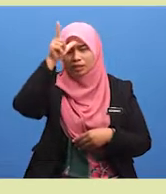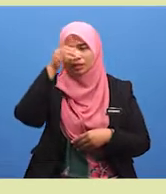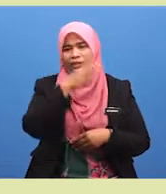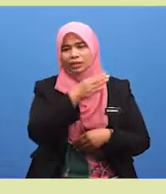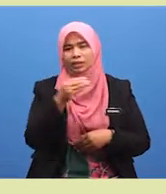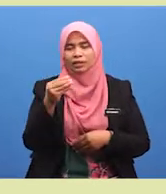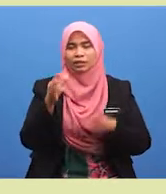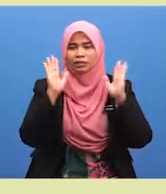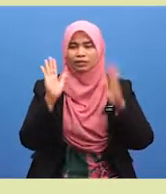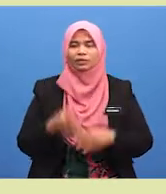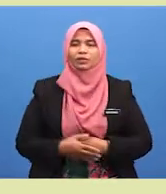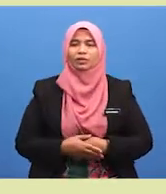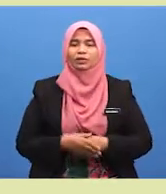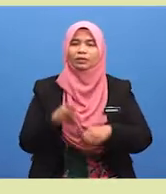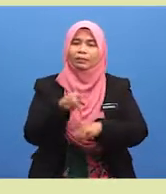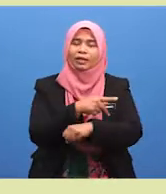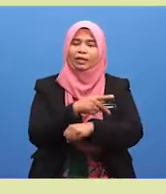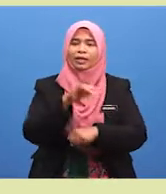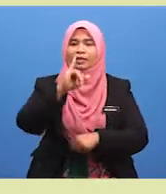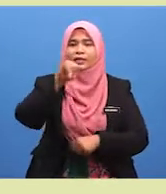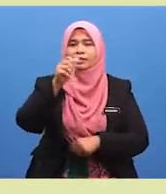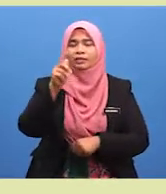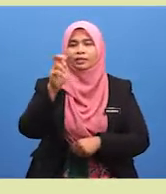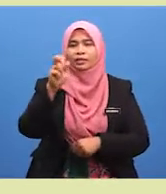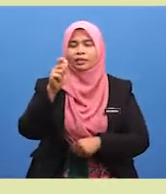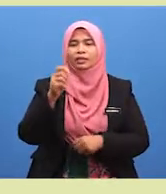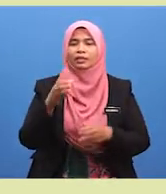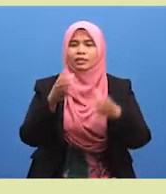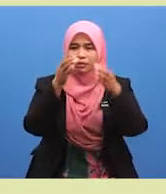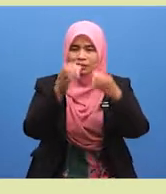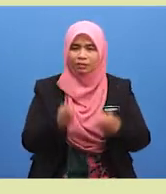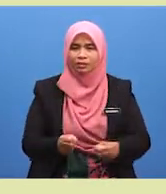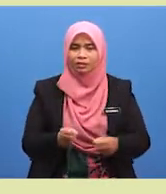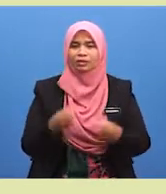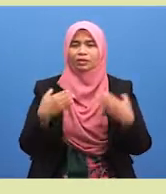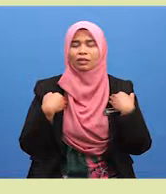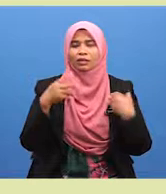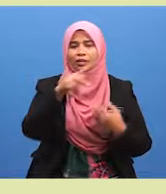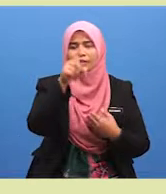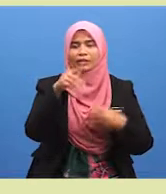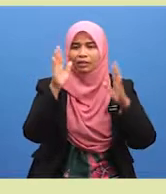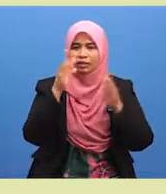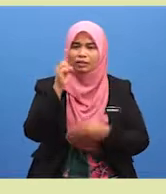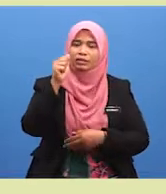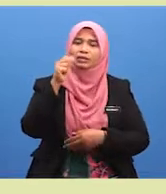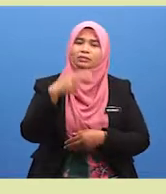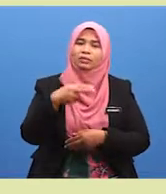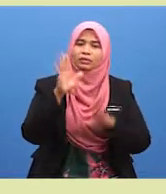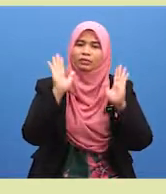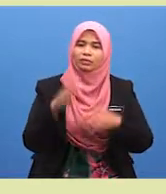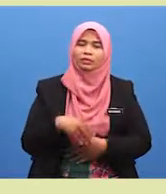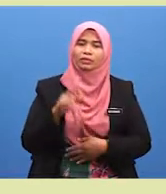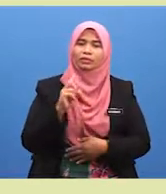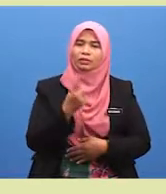dan solat berpakaian jaket dan seluar panjang, adakah sah solat kita?